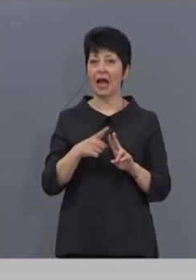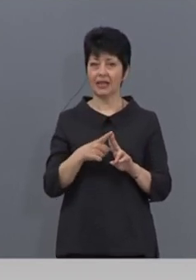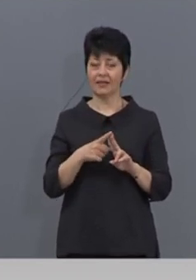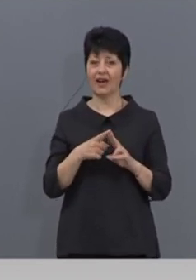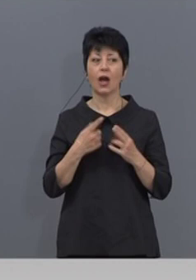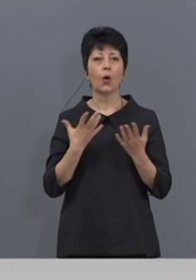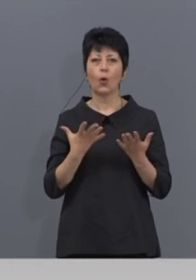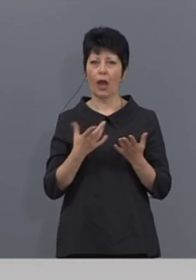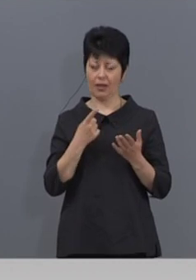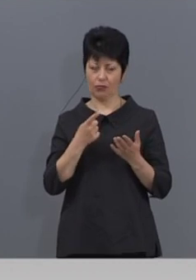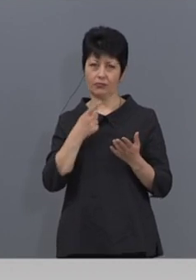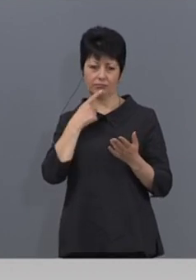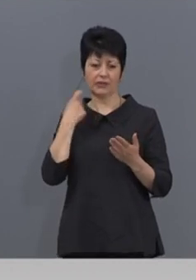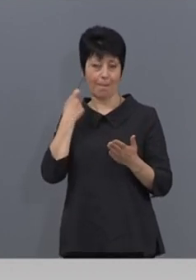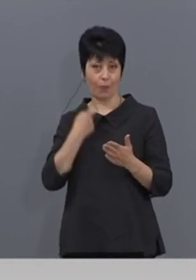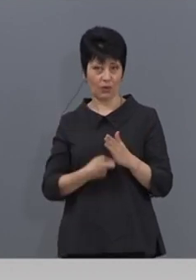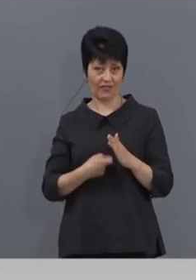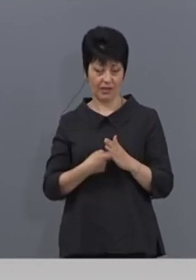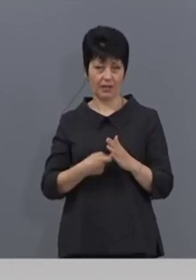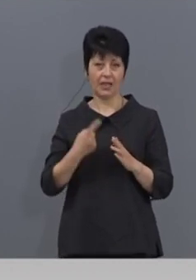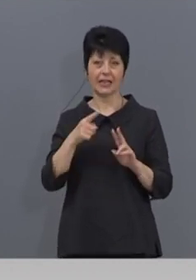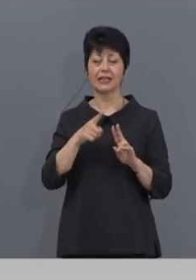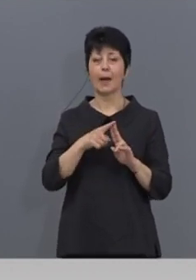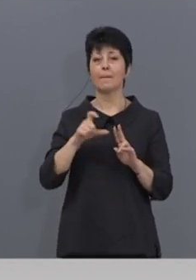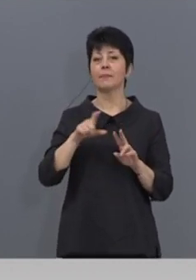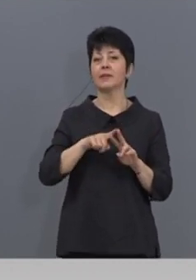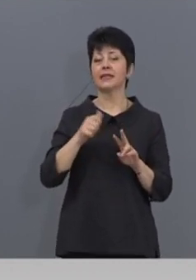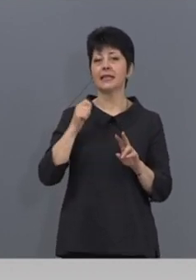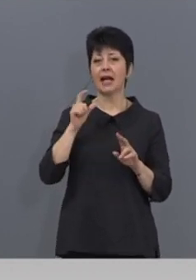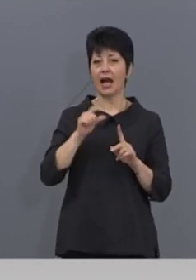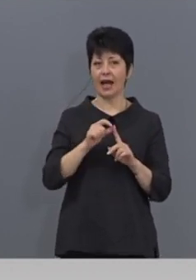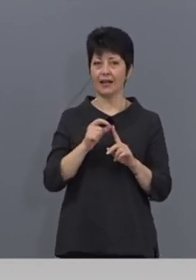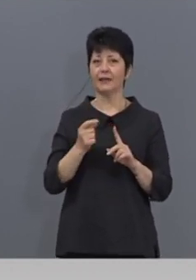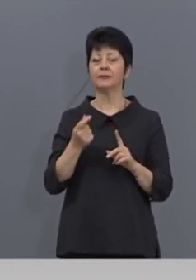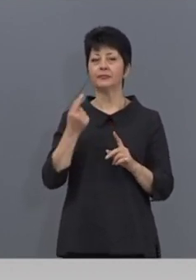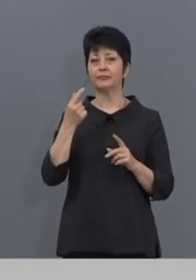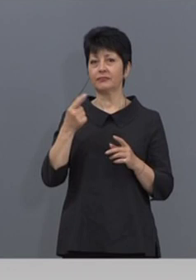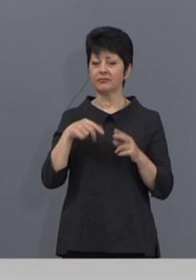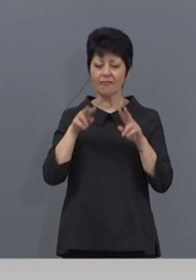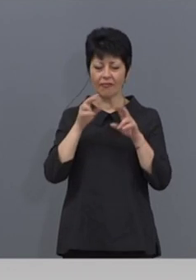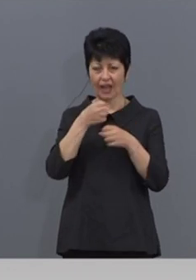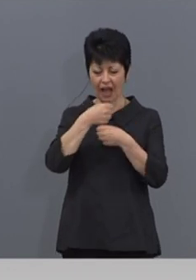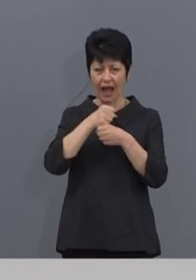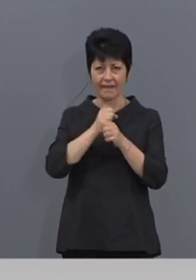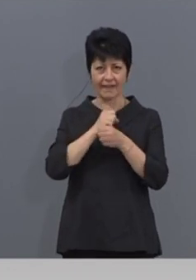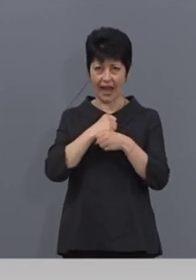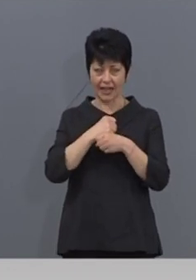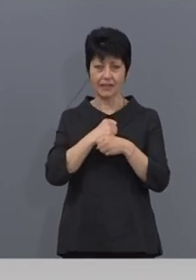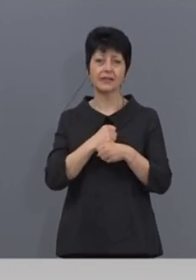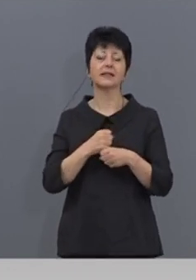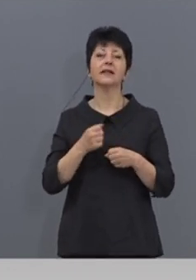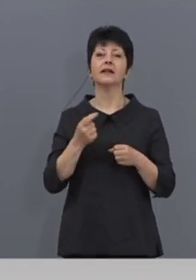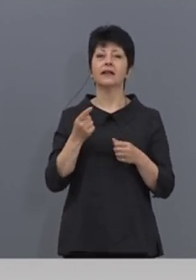се потвърди, чрез PCR анализ в допълнителните изследвания, че е носител на